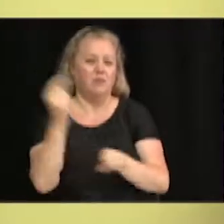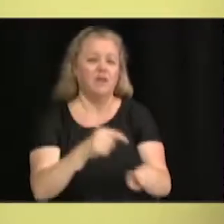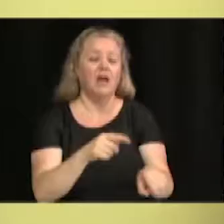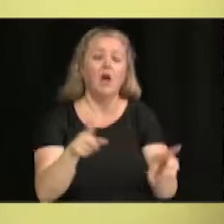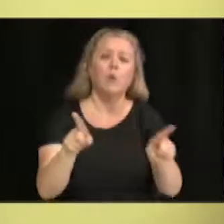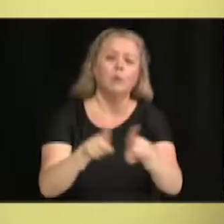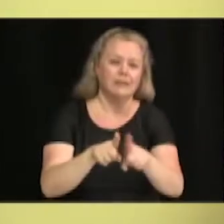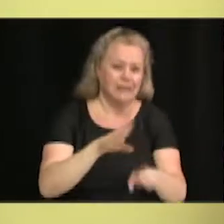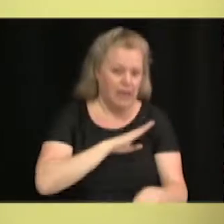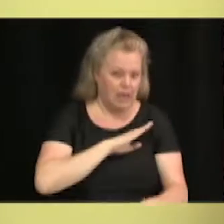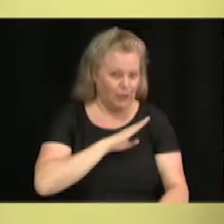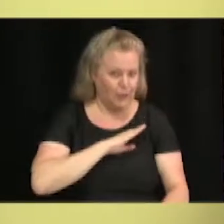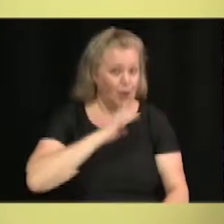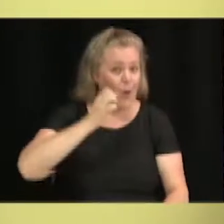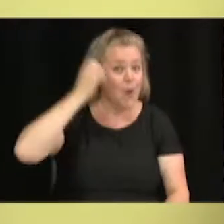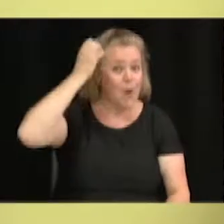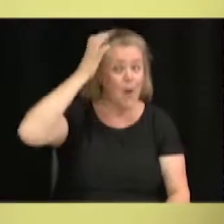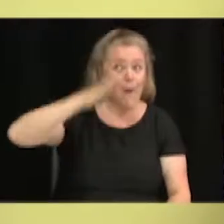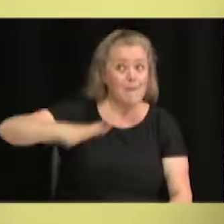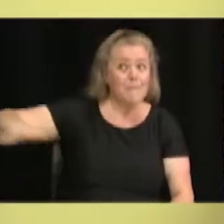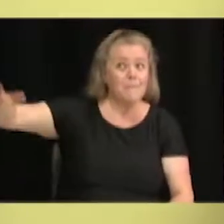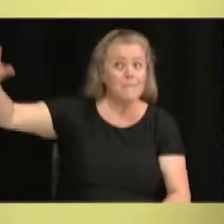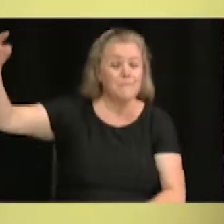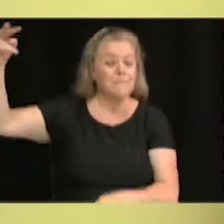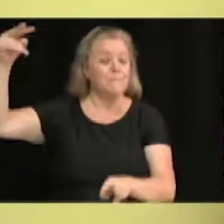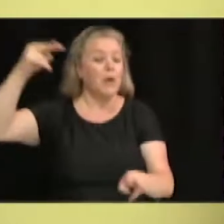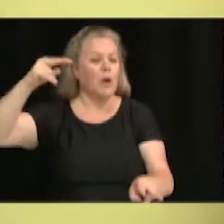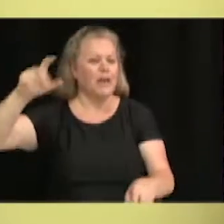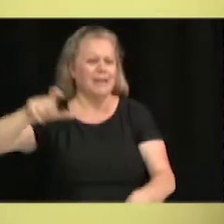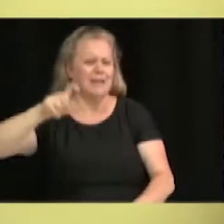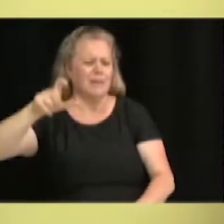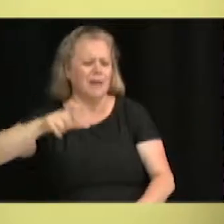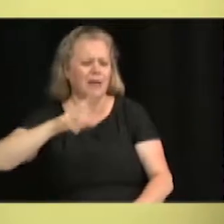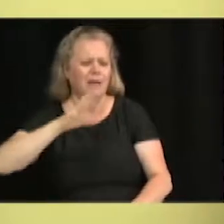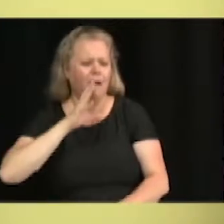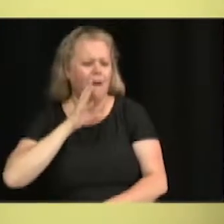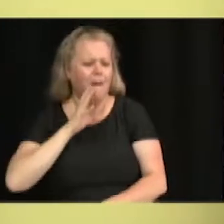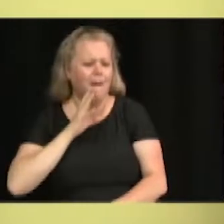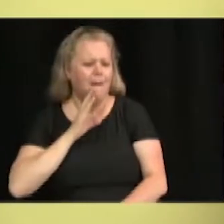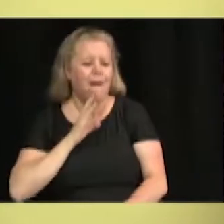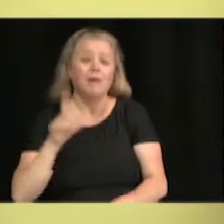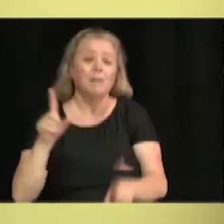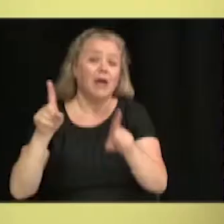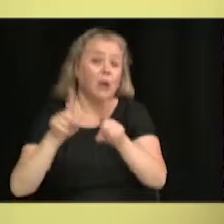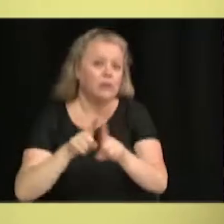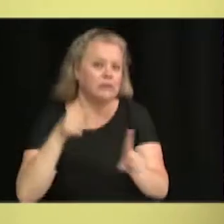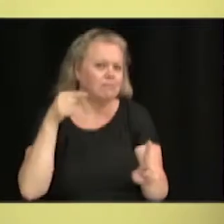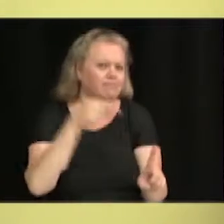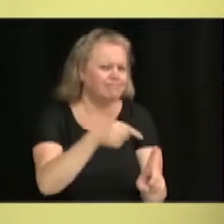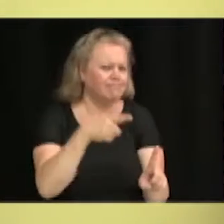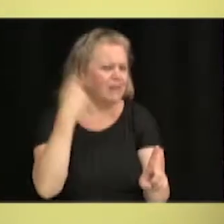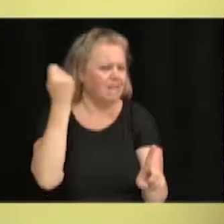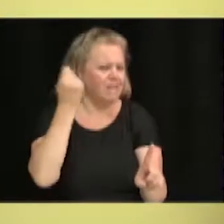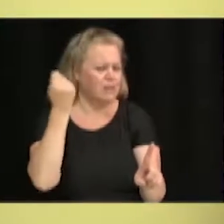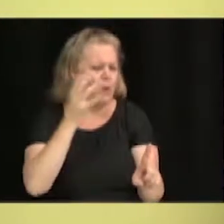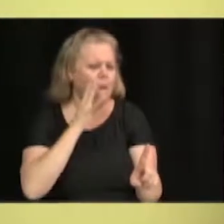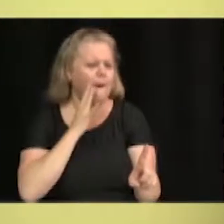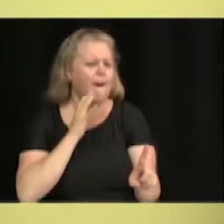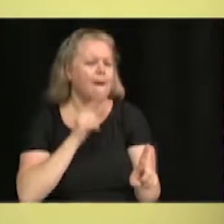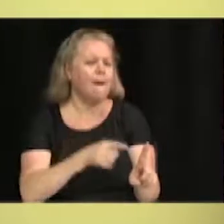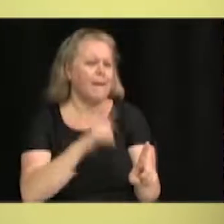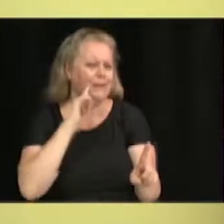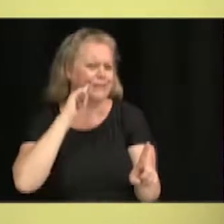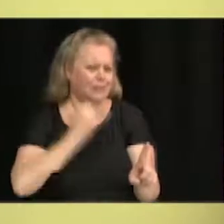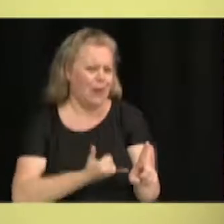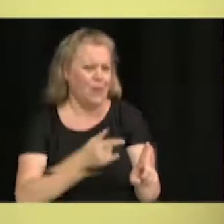avec envie le Québec, bien sûr, mais particulièrement Victoriaville. Puis vous le disiez en début de séance, M. le maire, on a